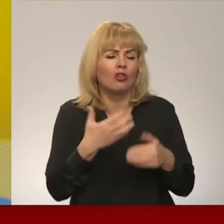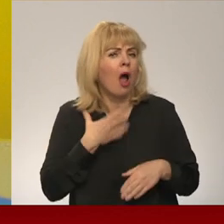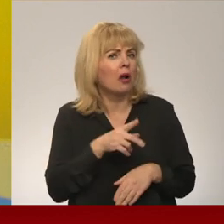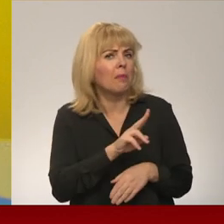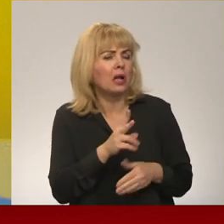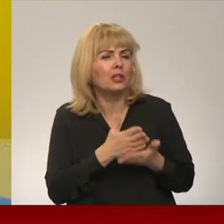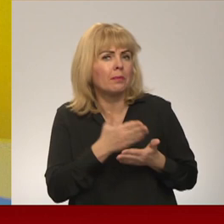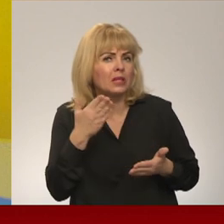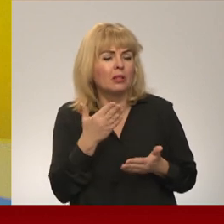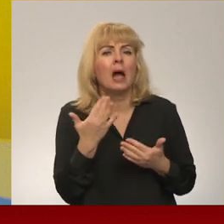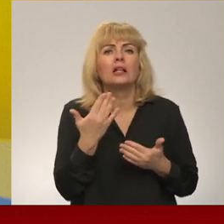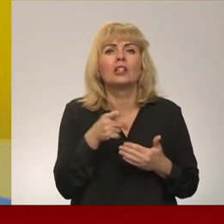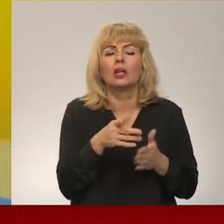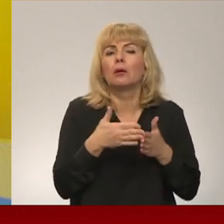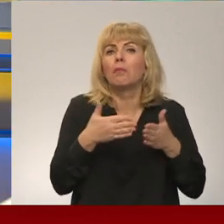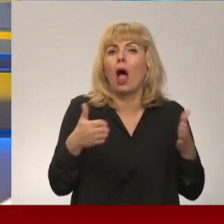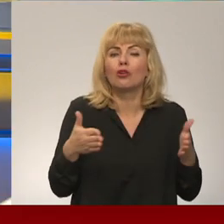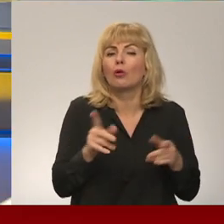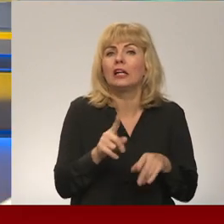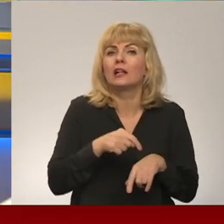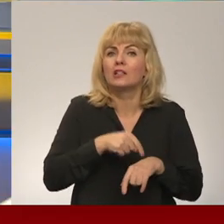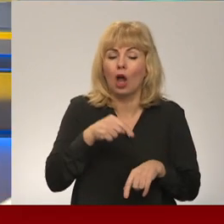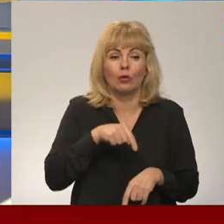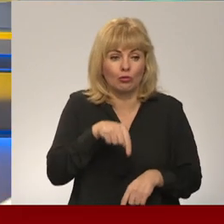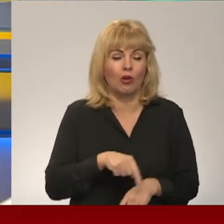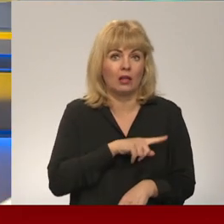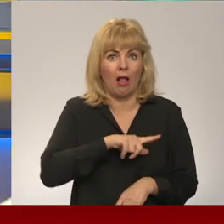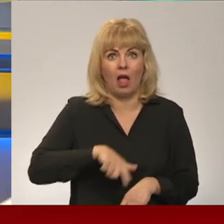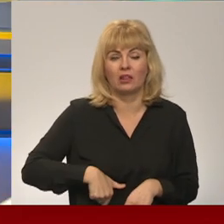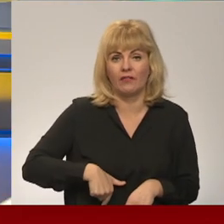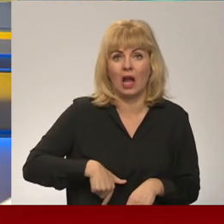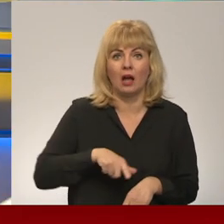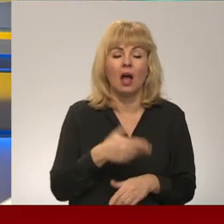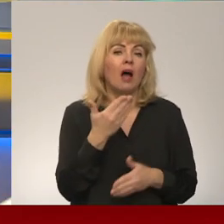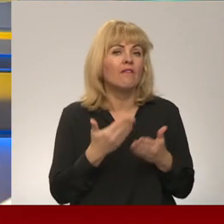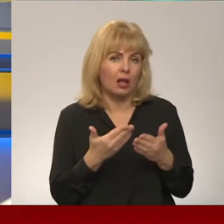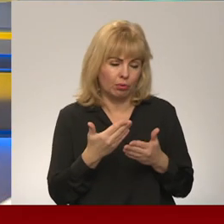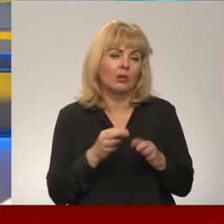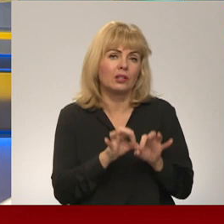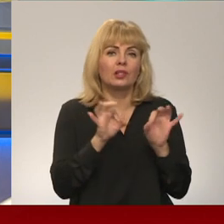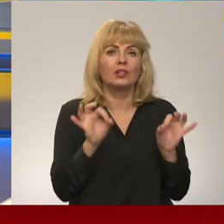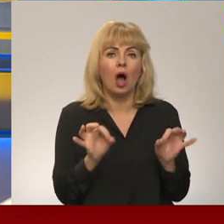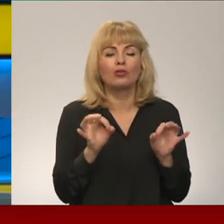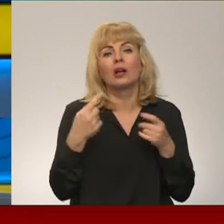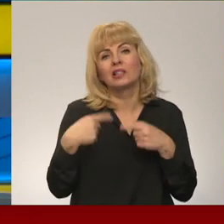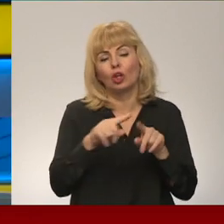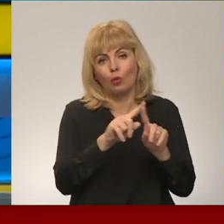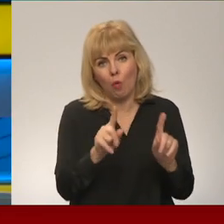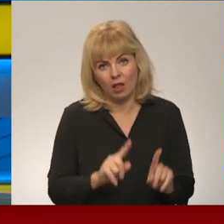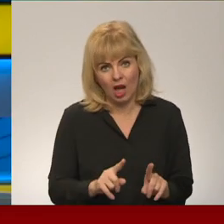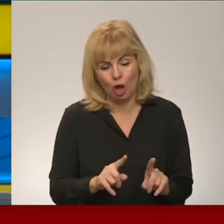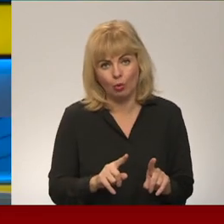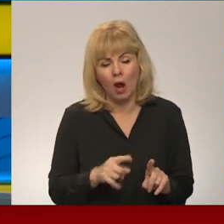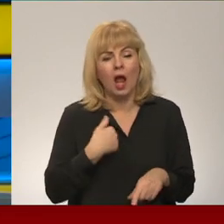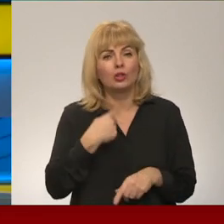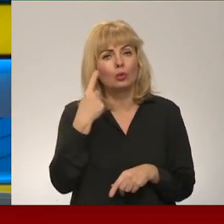šobrīd tas ir plaši sajūtams jau Latvijā, kā jūs teikt? Es varbūt sākuši ar nedaudz citu lietu. Es domāju,